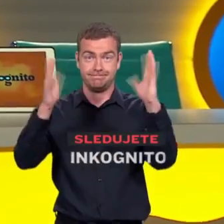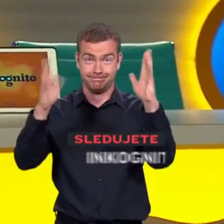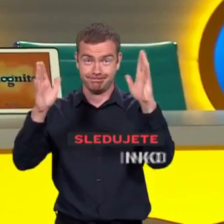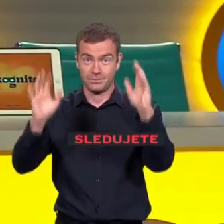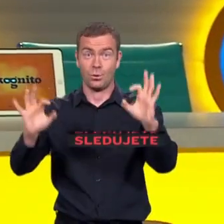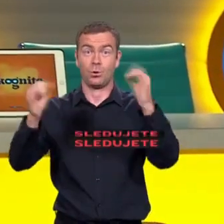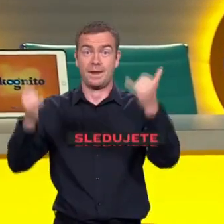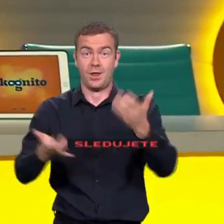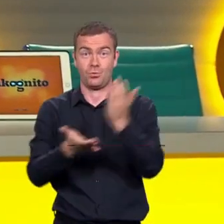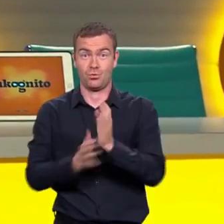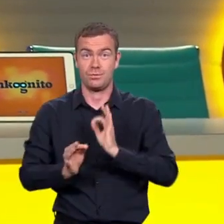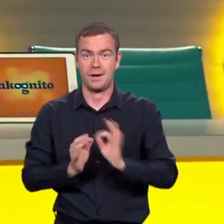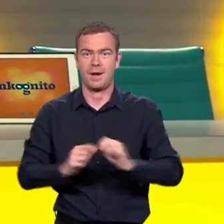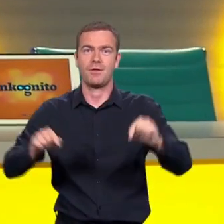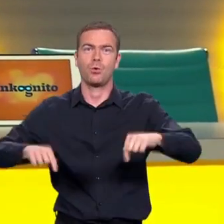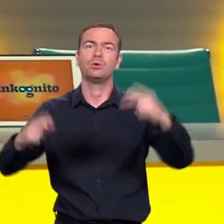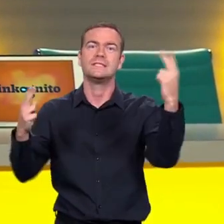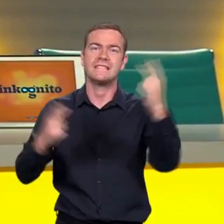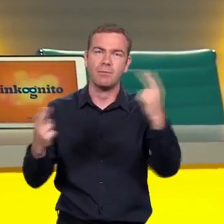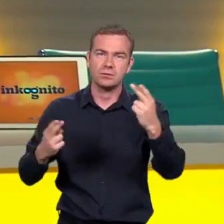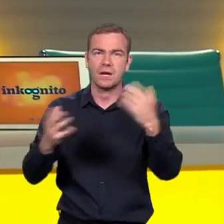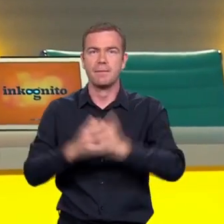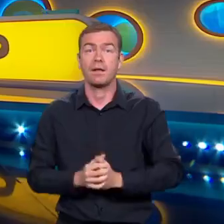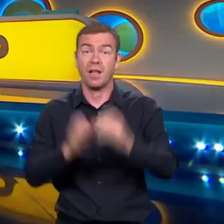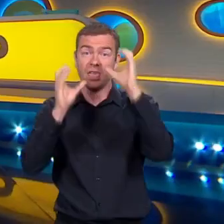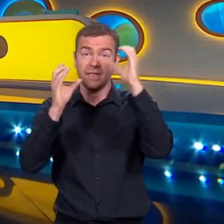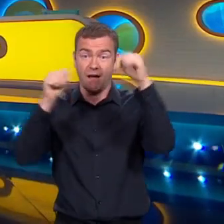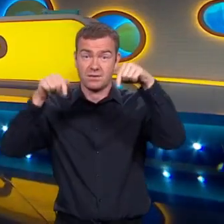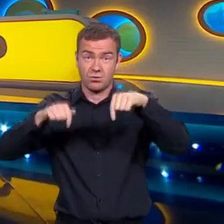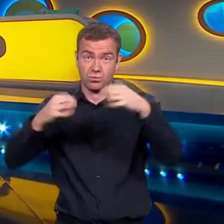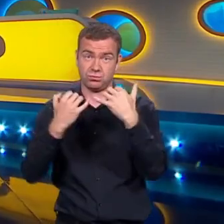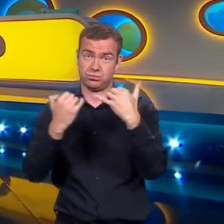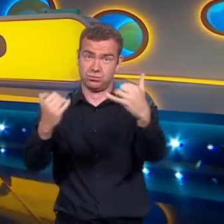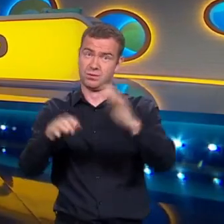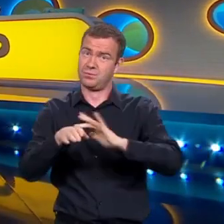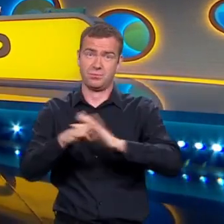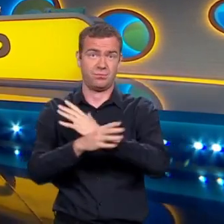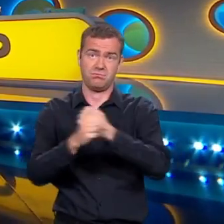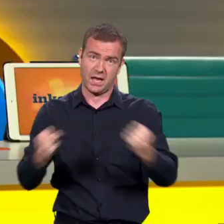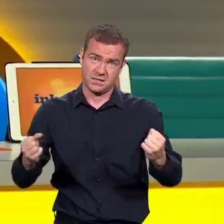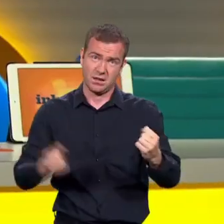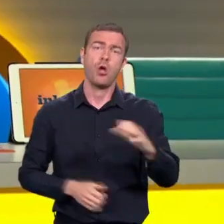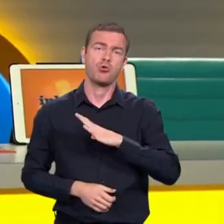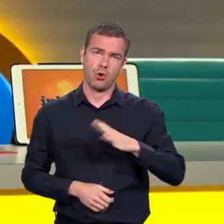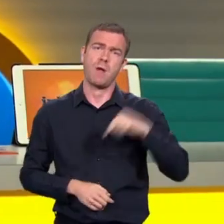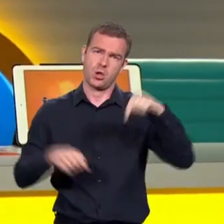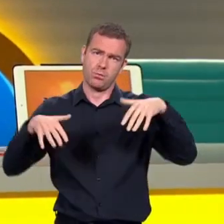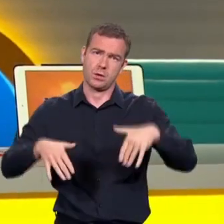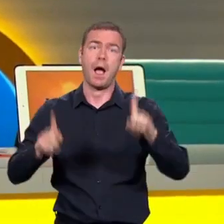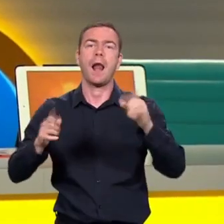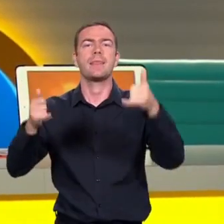Sme pripravení tu, samozrejme bez stále, bez divákov, ktorí obyčajne bývajú tu v štúdiu, ale zasa s tými,